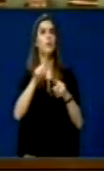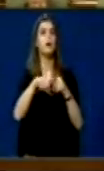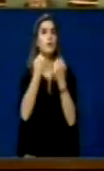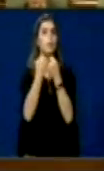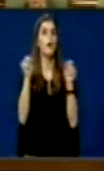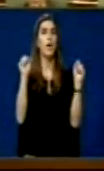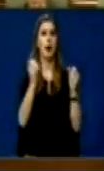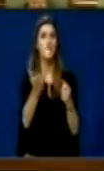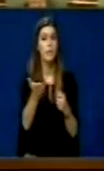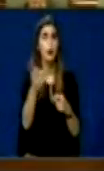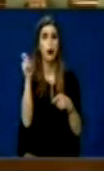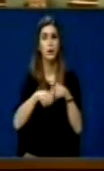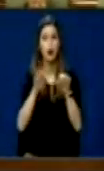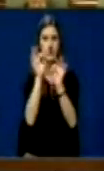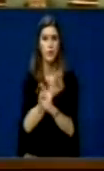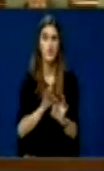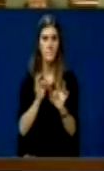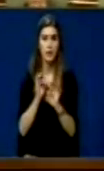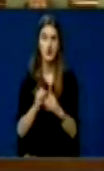të amnistohaj.